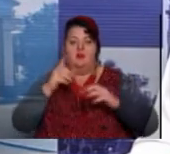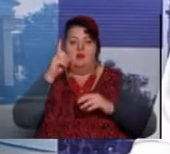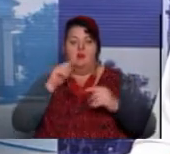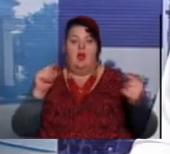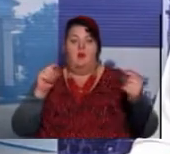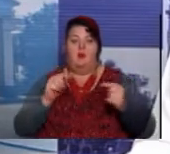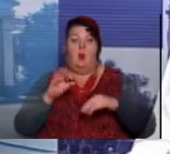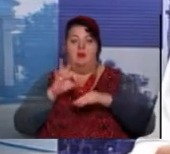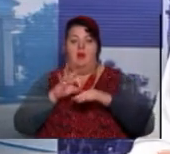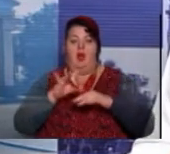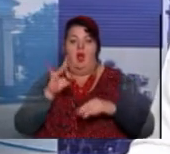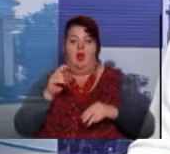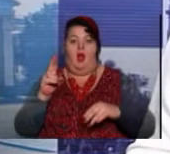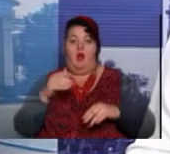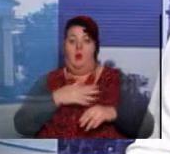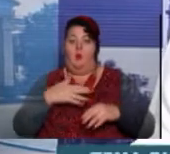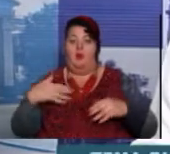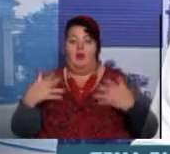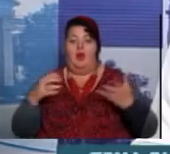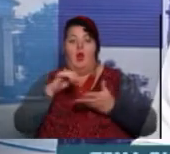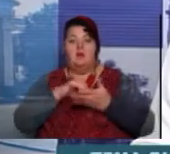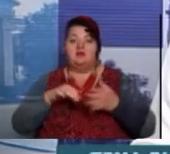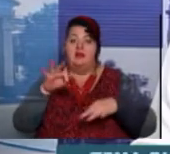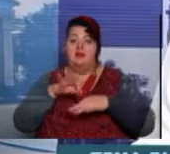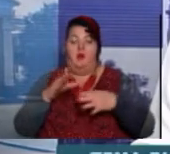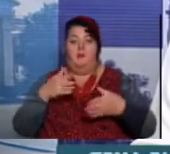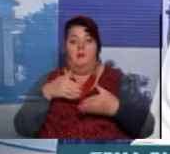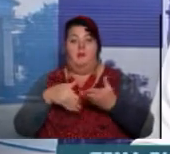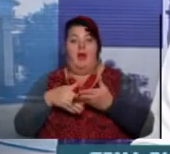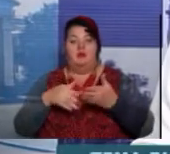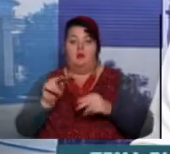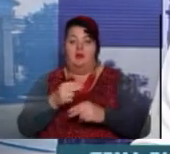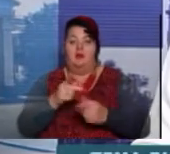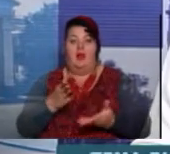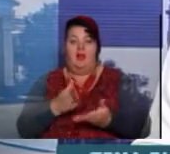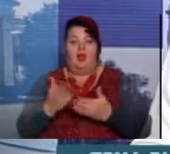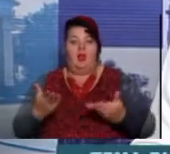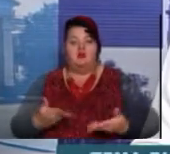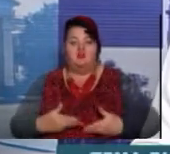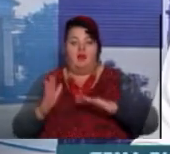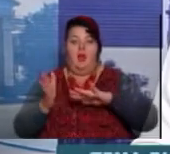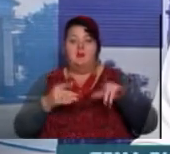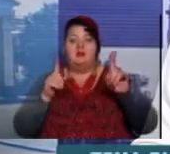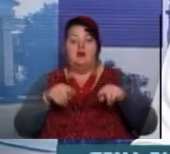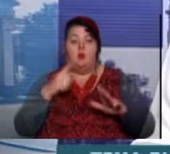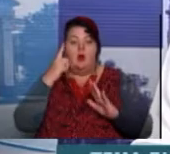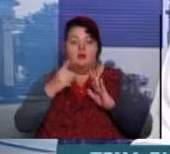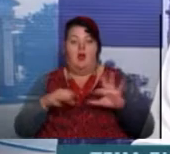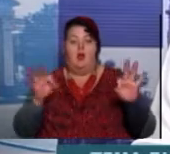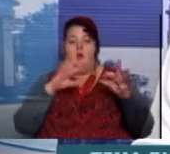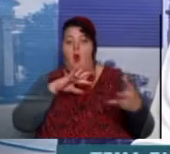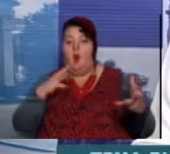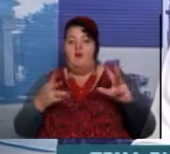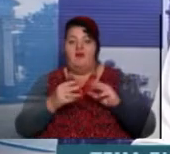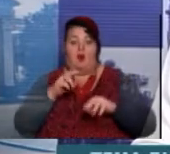молочної залози. Які причини захворювання, які методи лікування, а також чи є життя після того, як дізнався про вирок